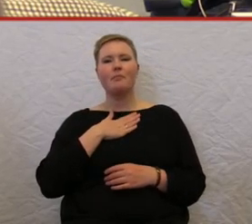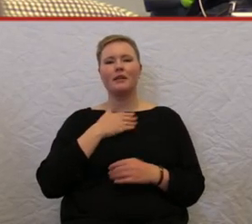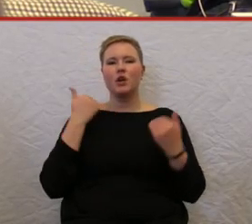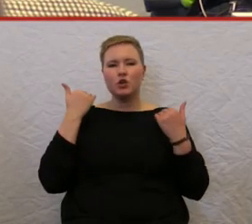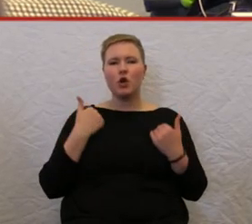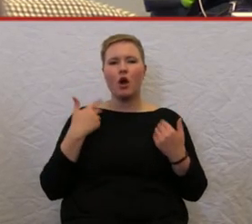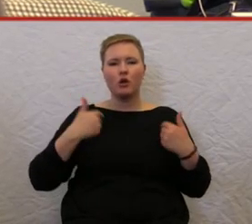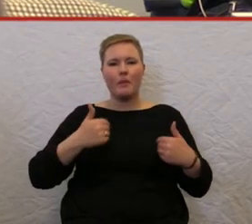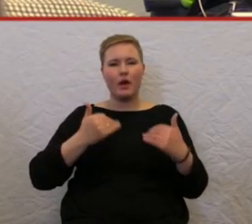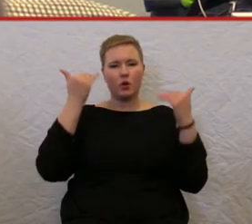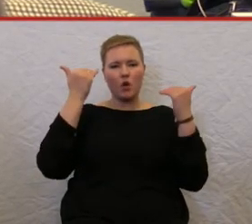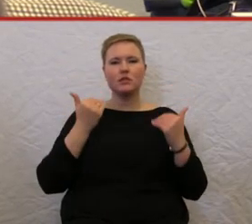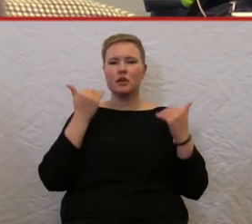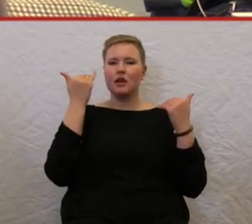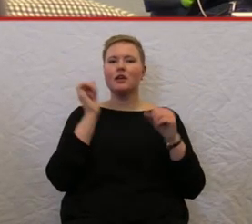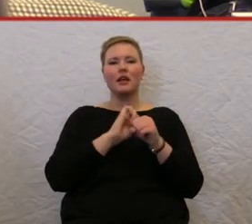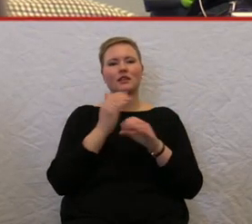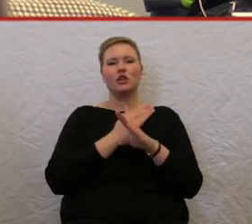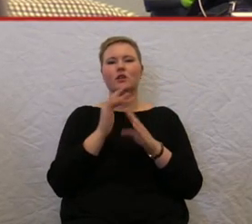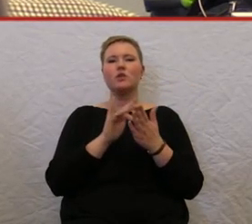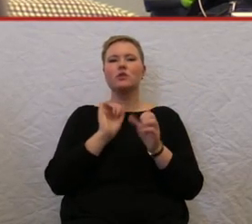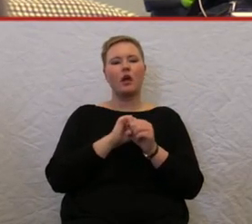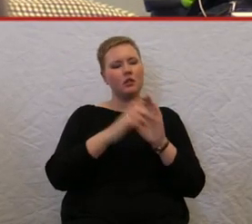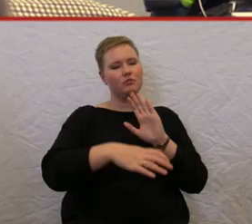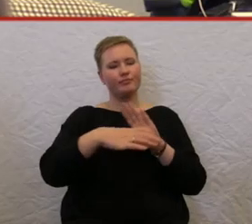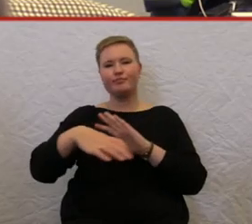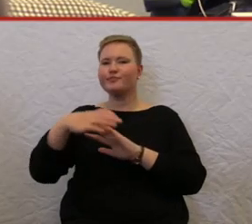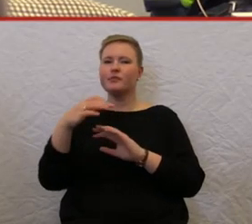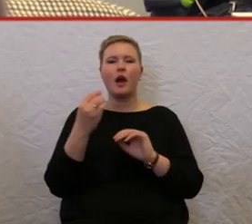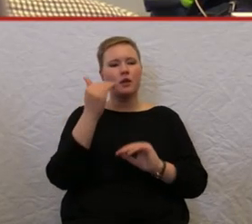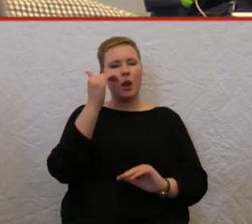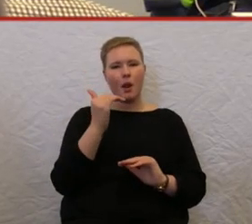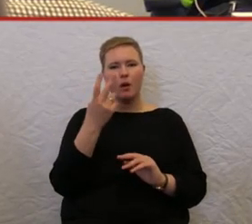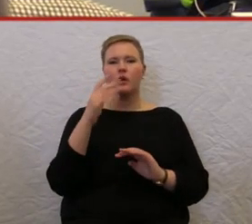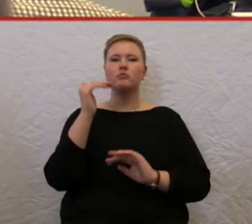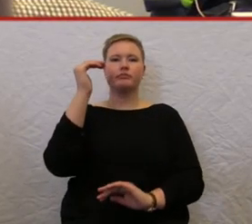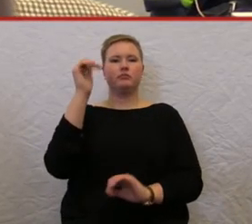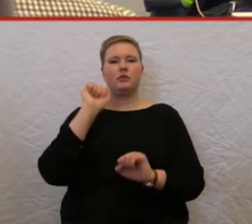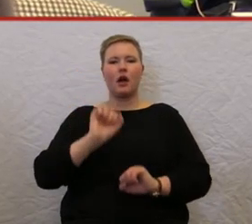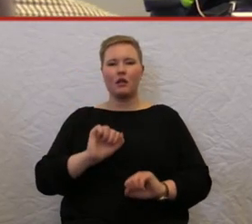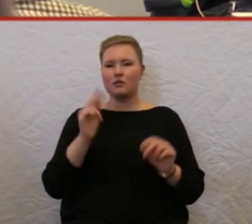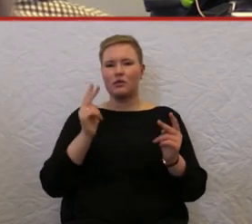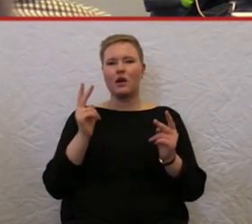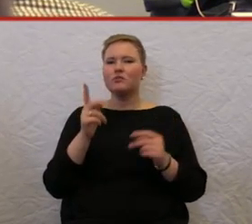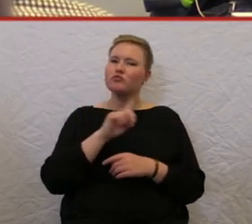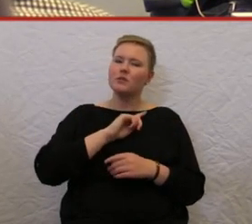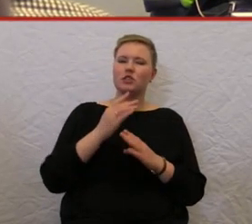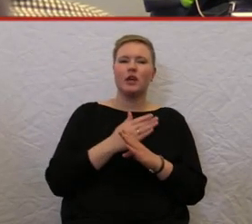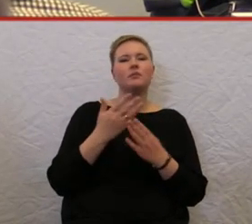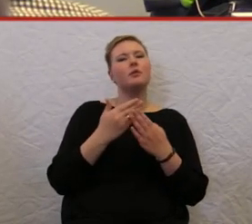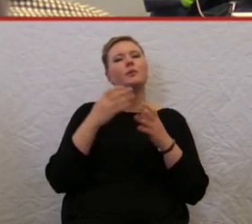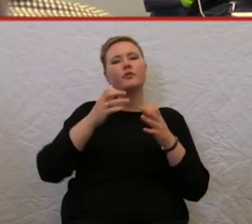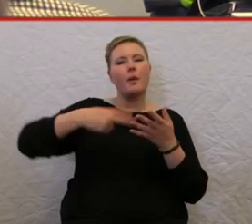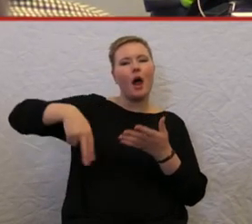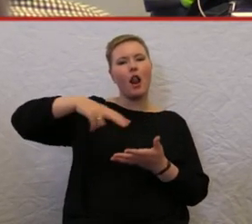Weil ich einfach unterschiedlich lange Prothesen tragen kann. Und wenn es dann mal auf den Ball geht oder so, dann entscheidet sie sich für längere